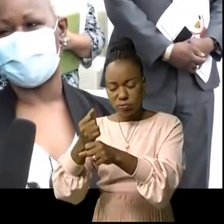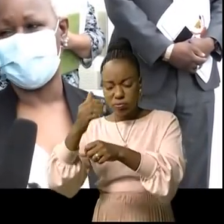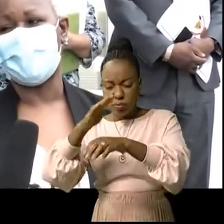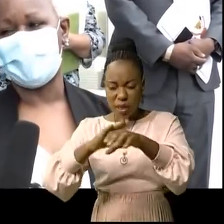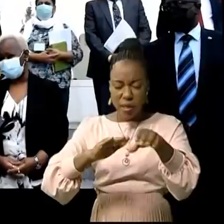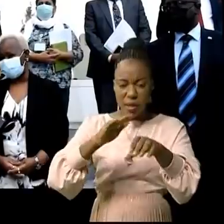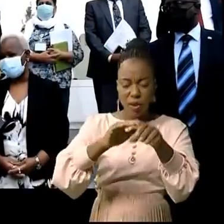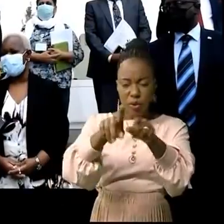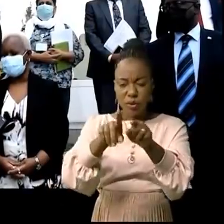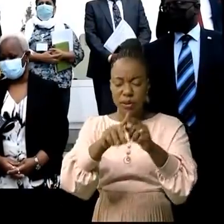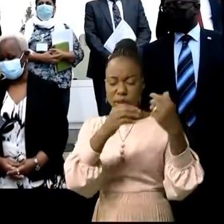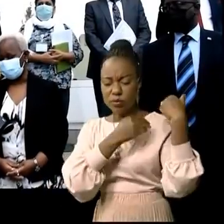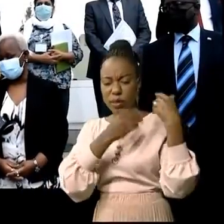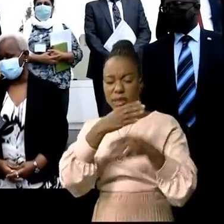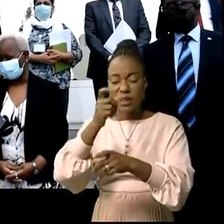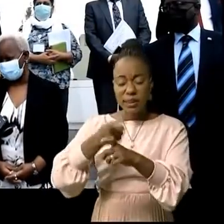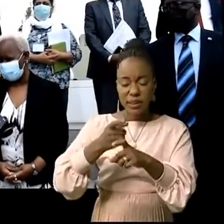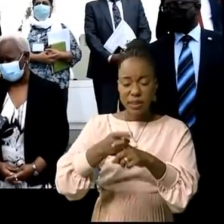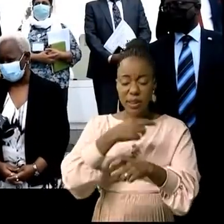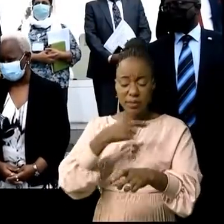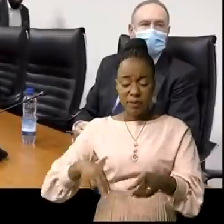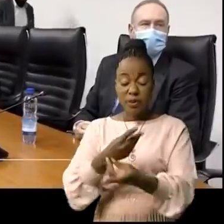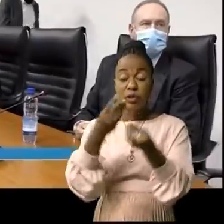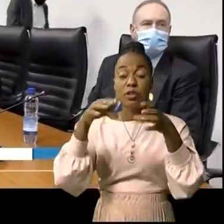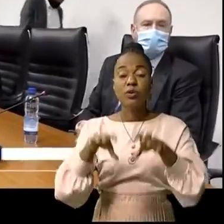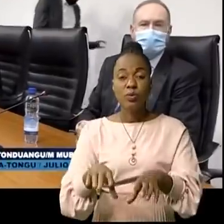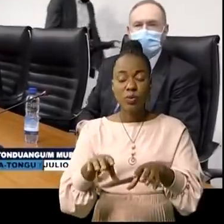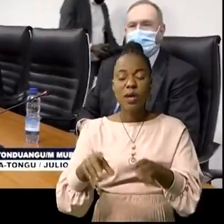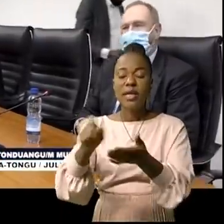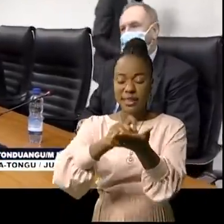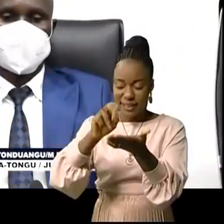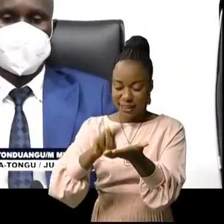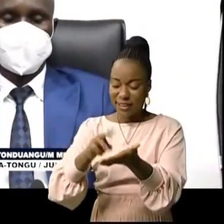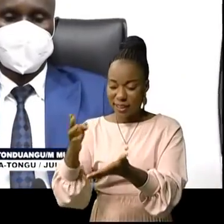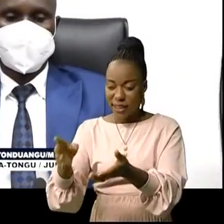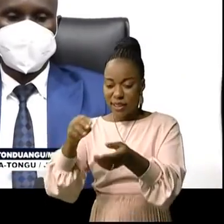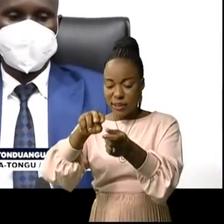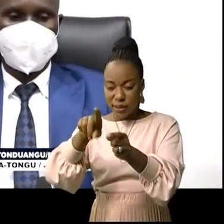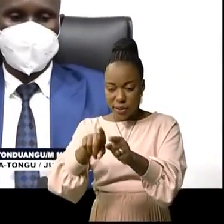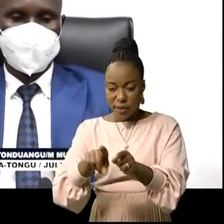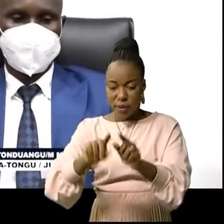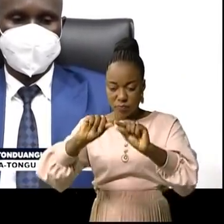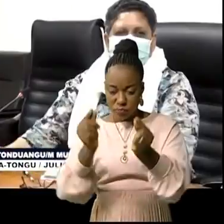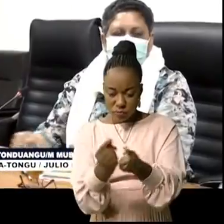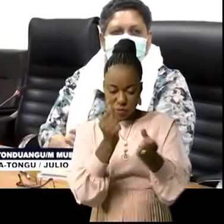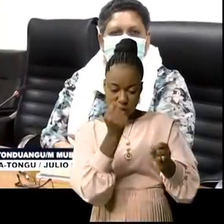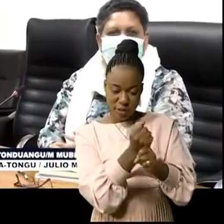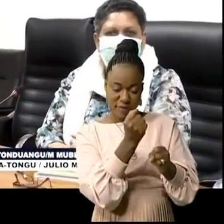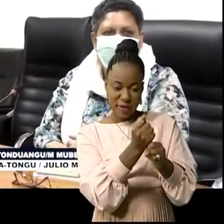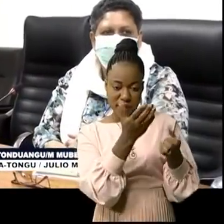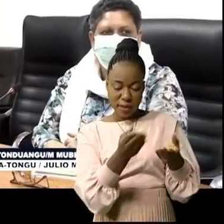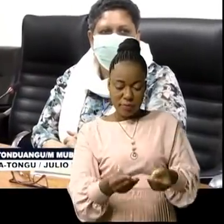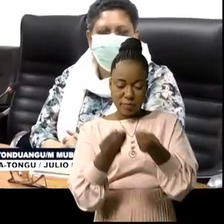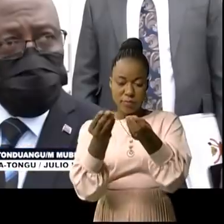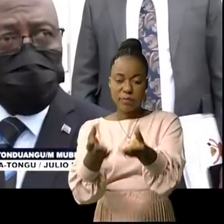responsable et durable de la République démocratique du Congo. Cette signature est le couronnement du groupe de travail conjoint mis en